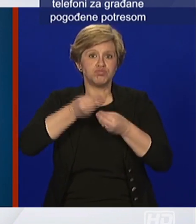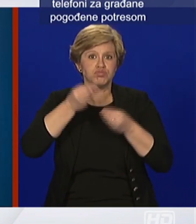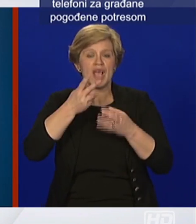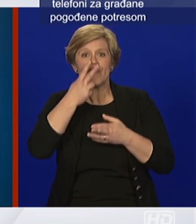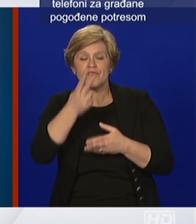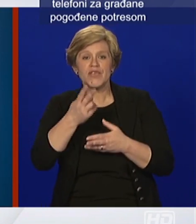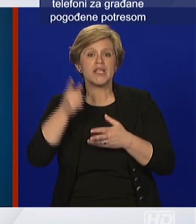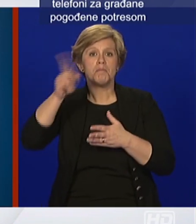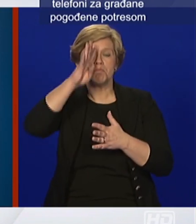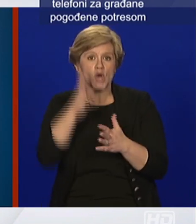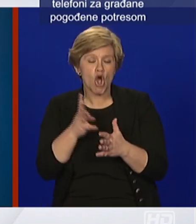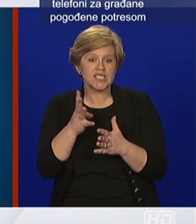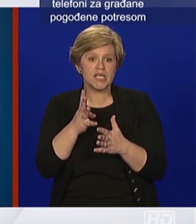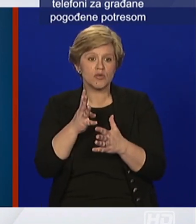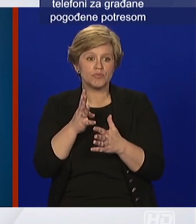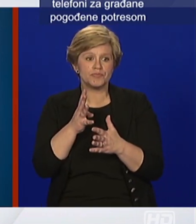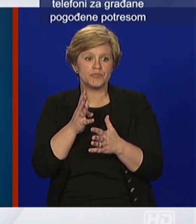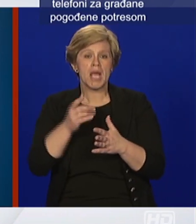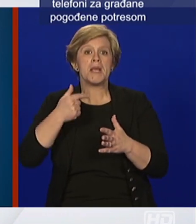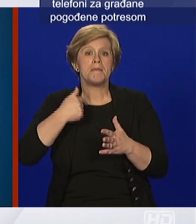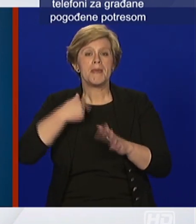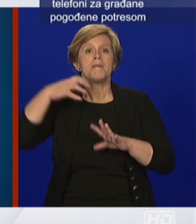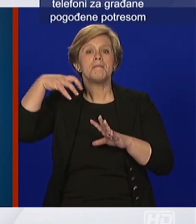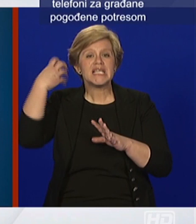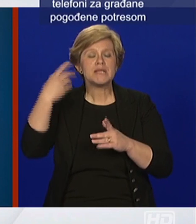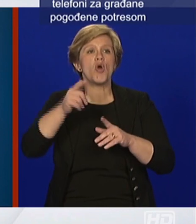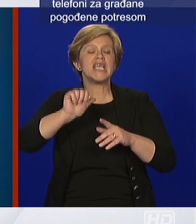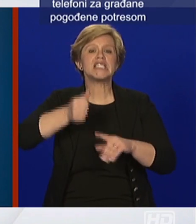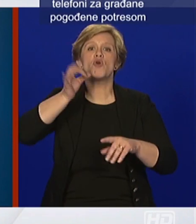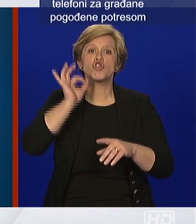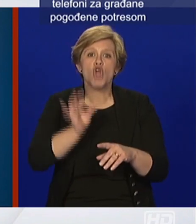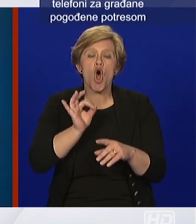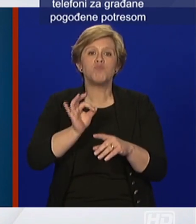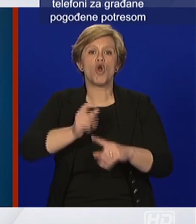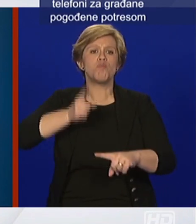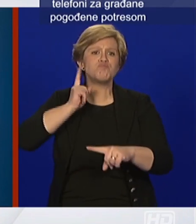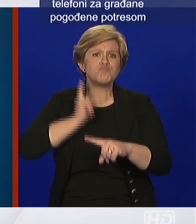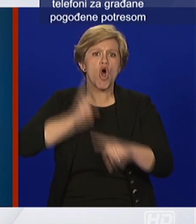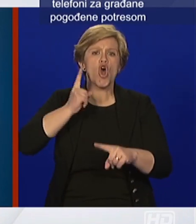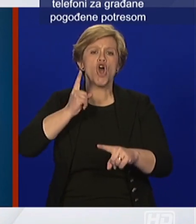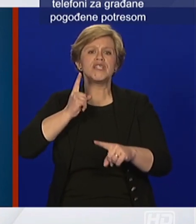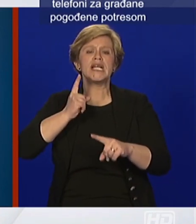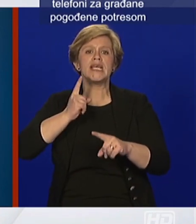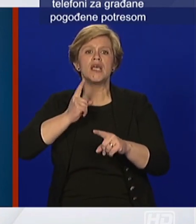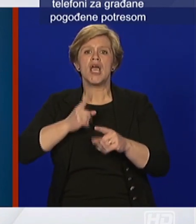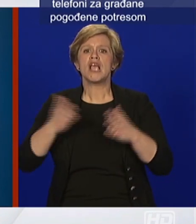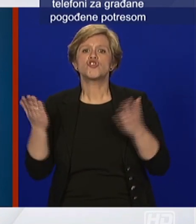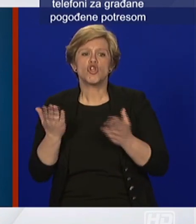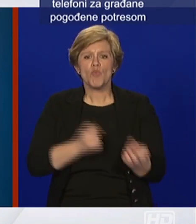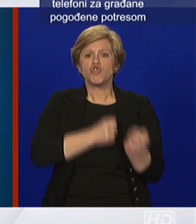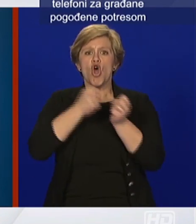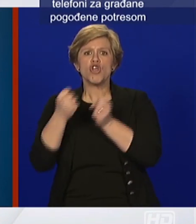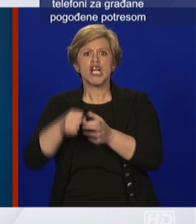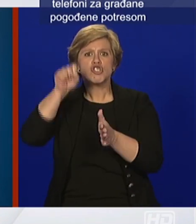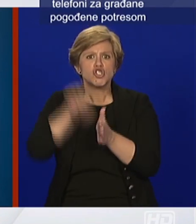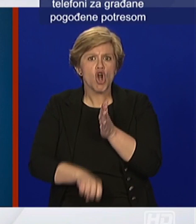i postepeno s ukladno epidemiološkoj situaciji uvodili sve strože i strože mjeri u momentu. Kad smo